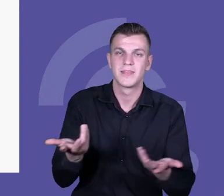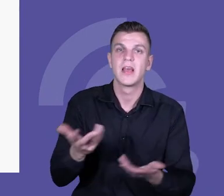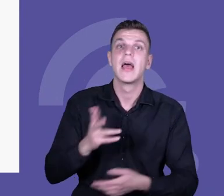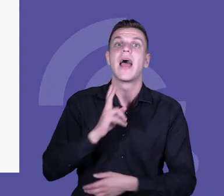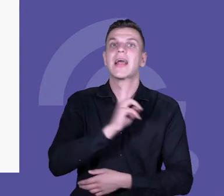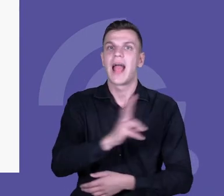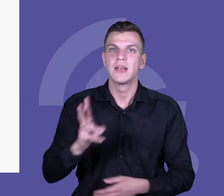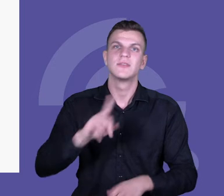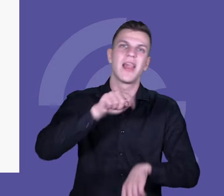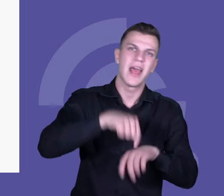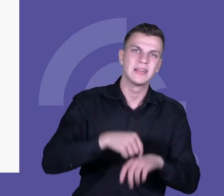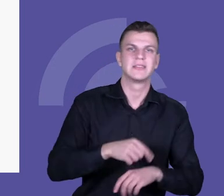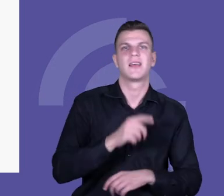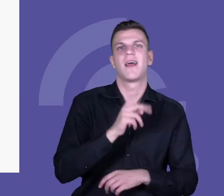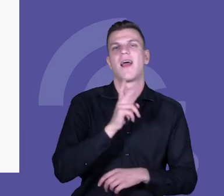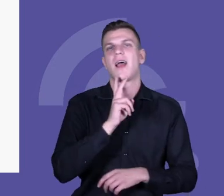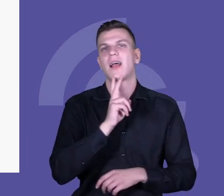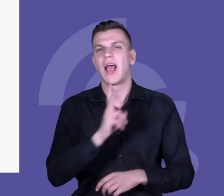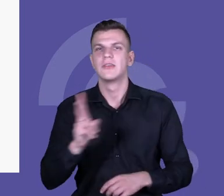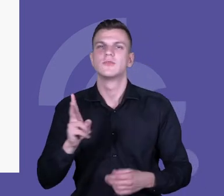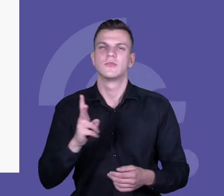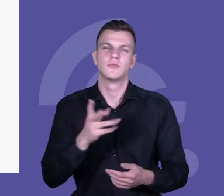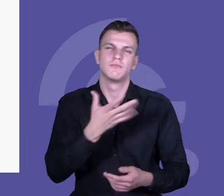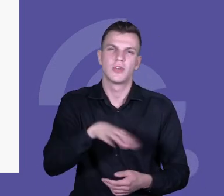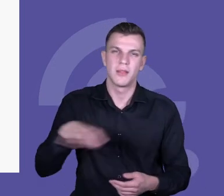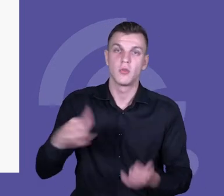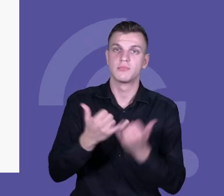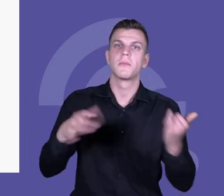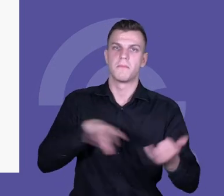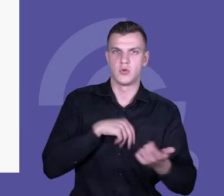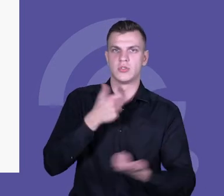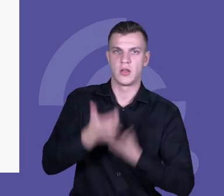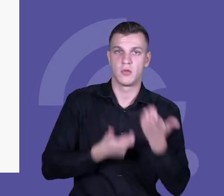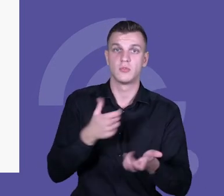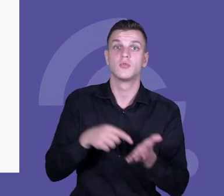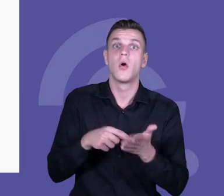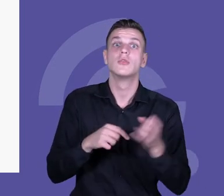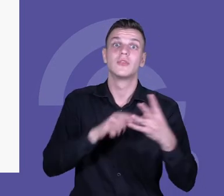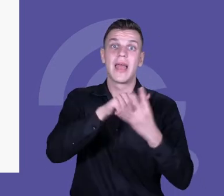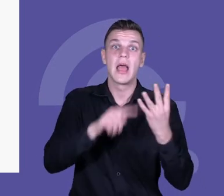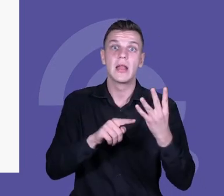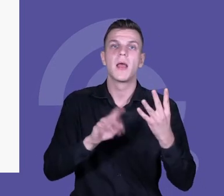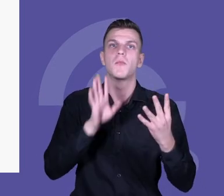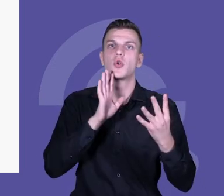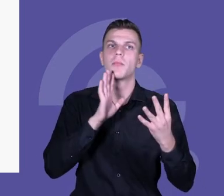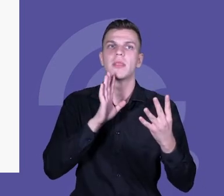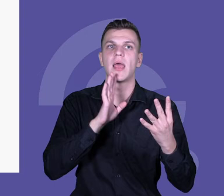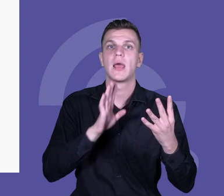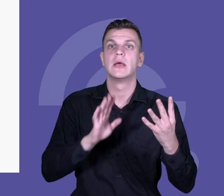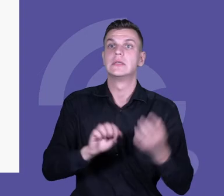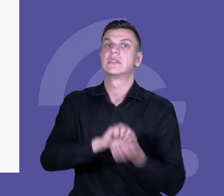bardzo istotne. I to jest jakby ten komponent, który da się robić przy okazji. Wprowadzając program,